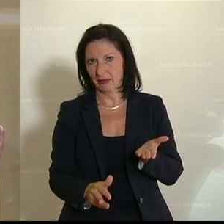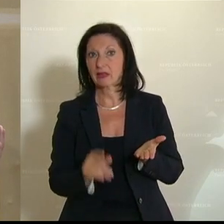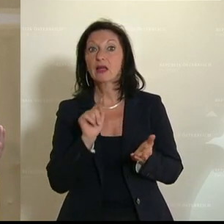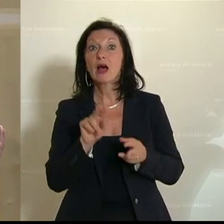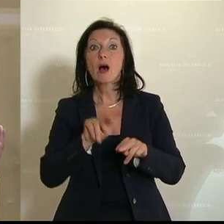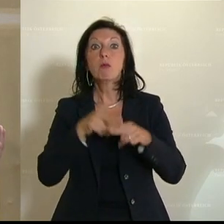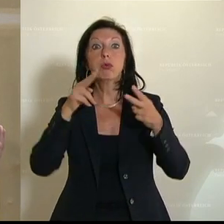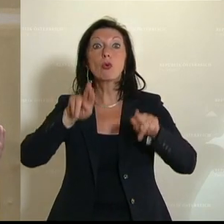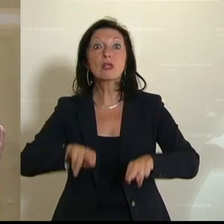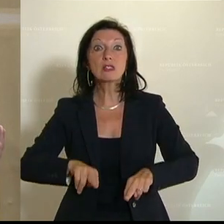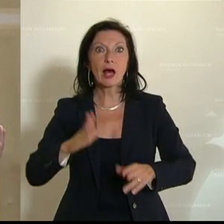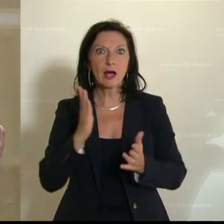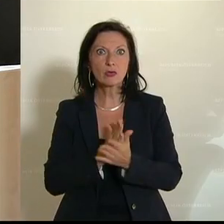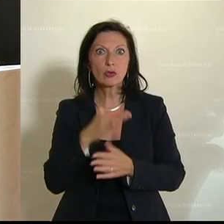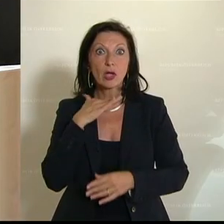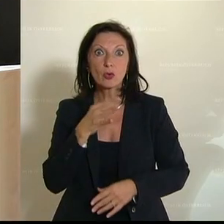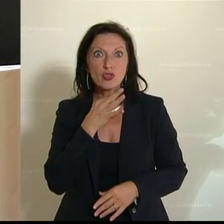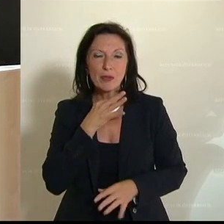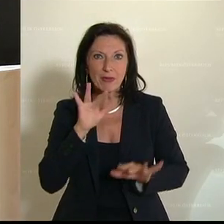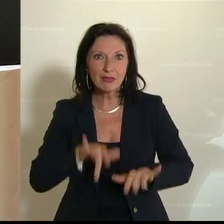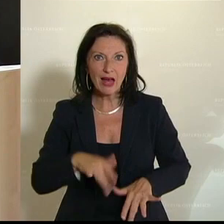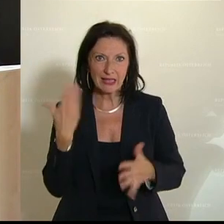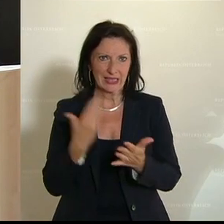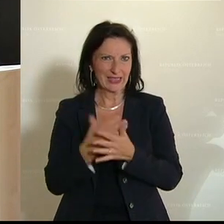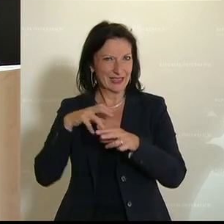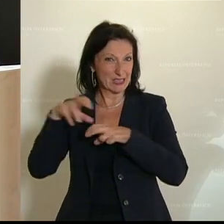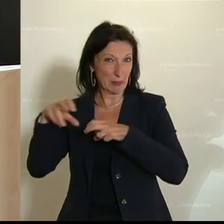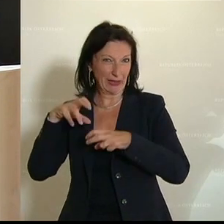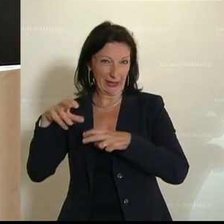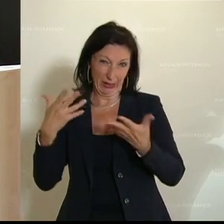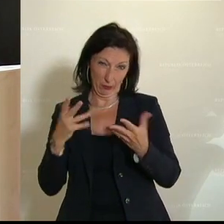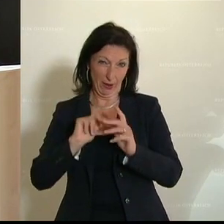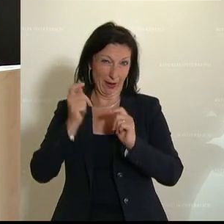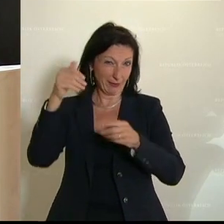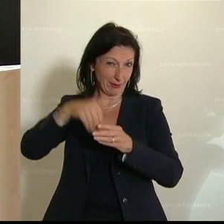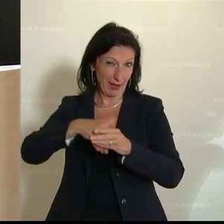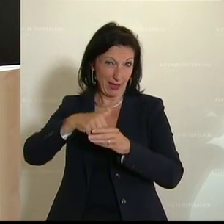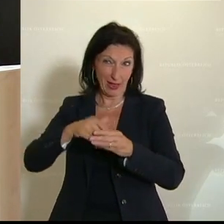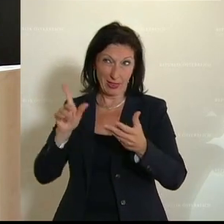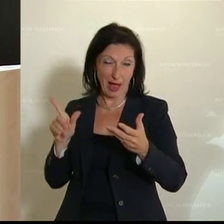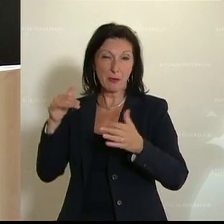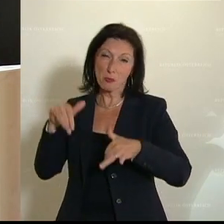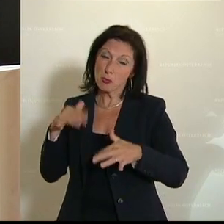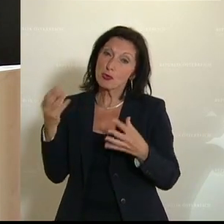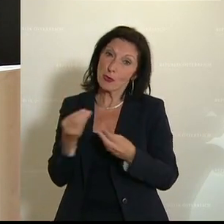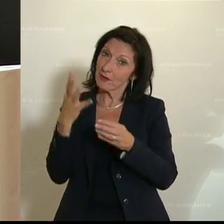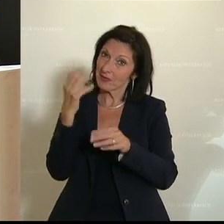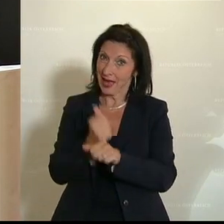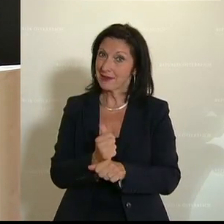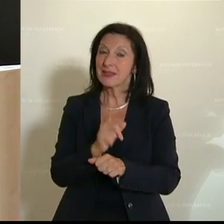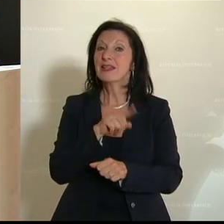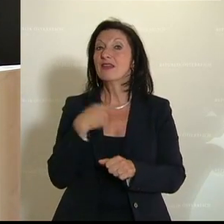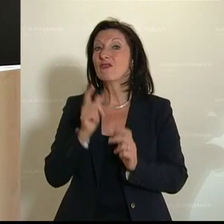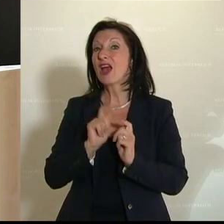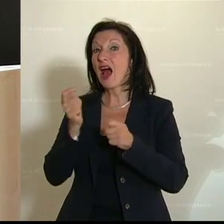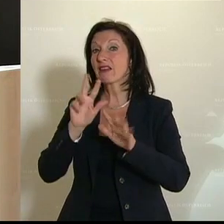im Bundesrat eine Mehrheit gebracht hat. Daher ist die Regierung an den Inhalt dieses Antrages schon einmal gebunden. Wir haben den Antrag sogar